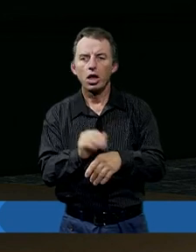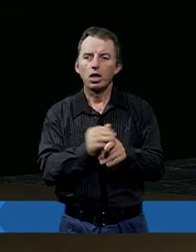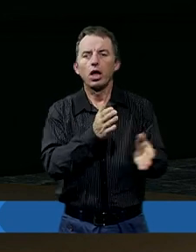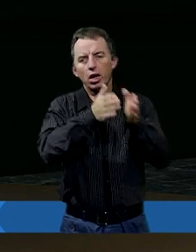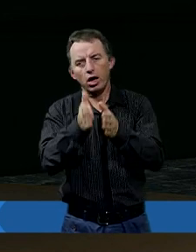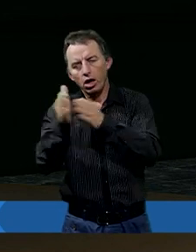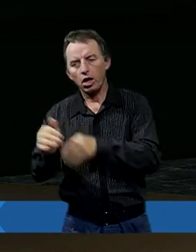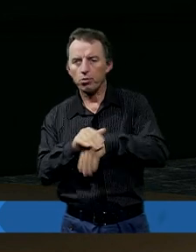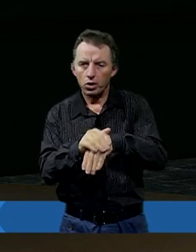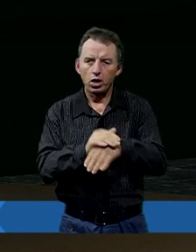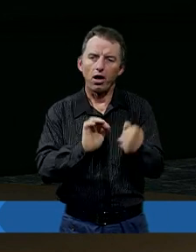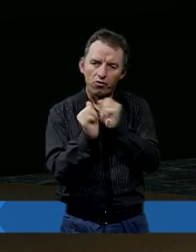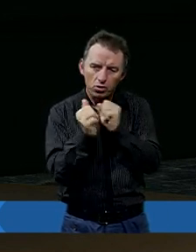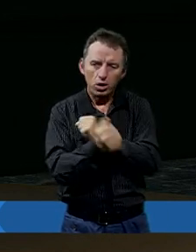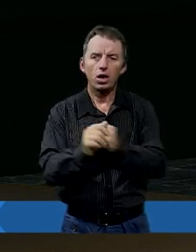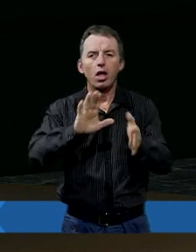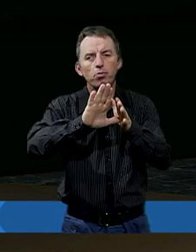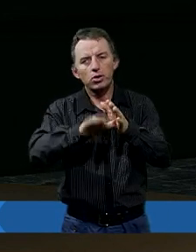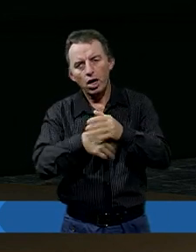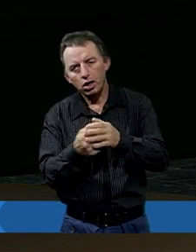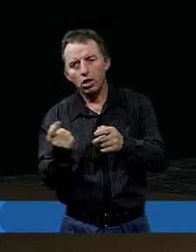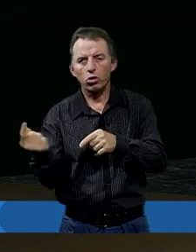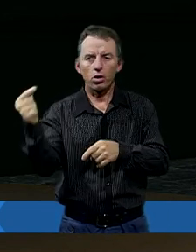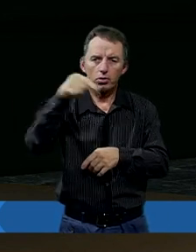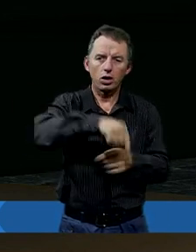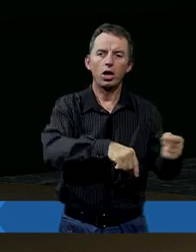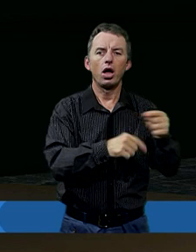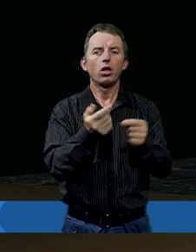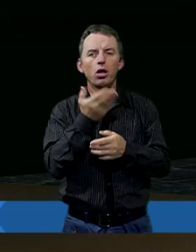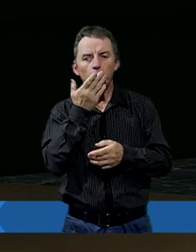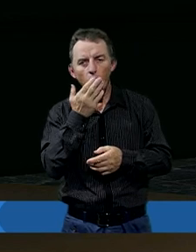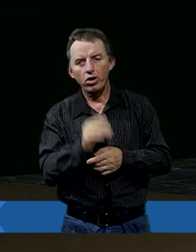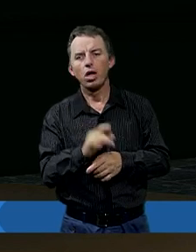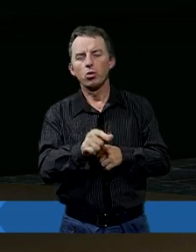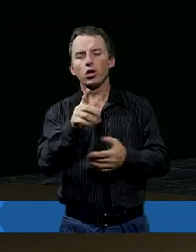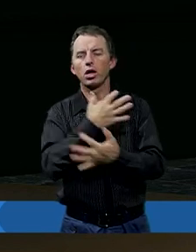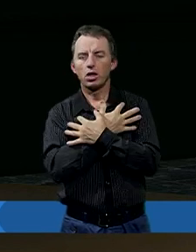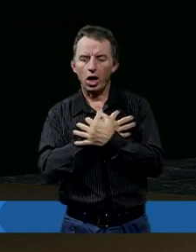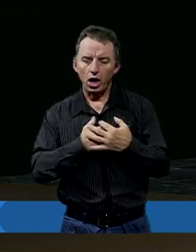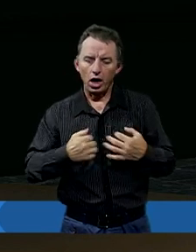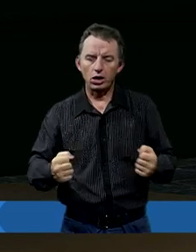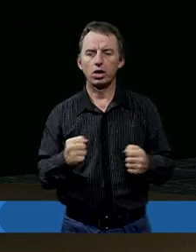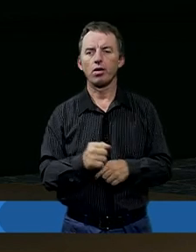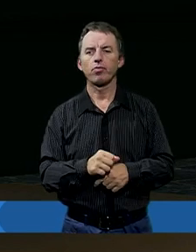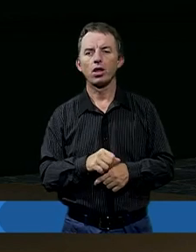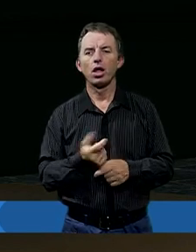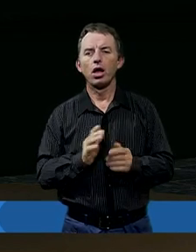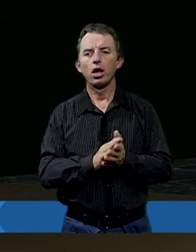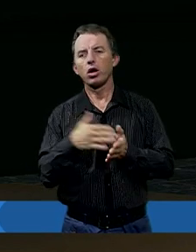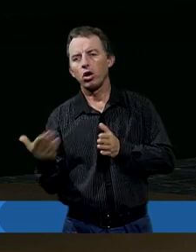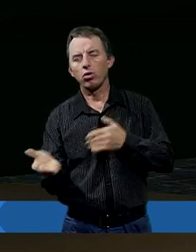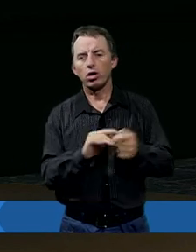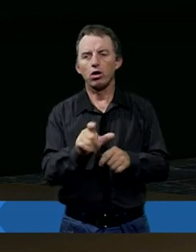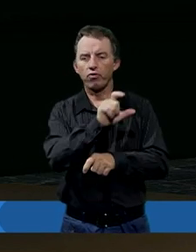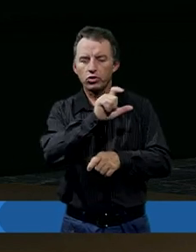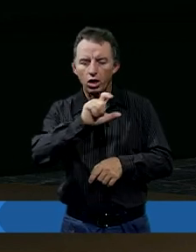Kolejni przyjaciele są wymienione miasta, z których przychodzą, więc trwa to jakiś czas po tej tragedii. Wszystko rozkłada się w